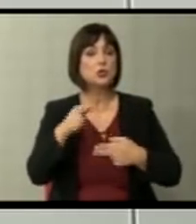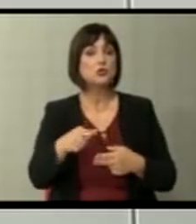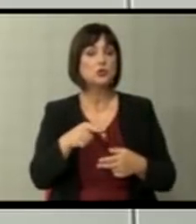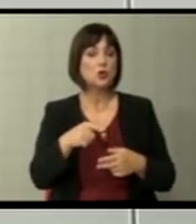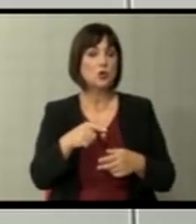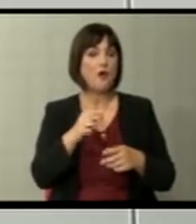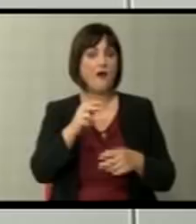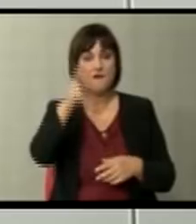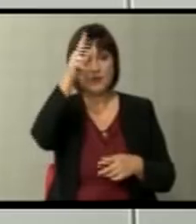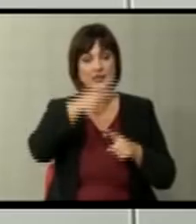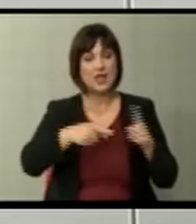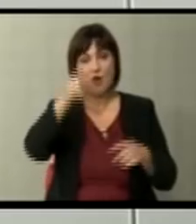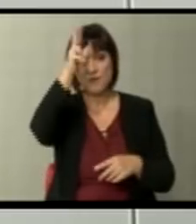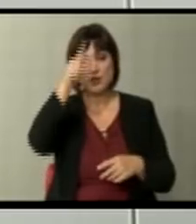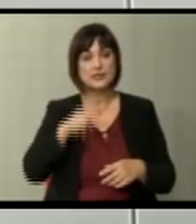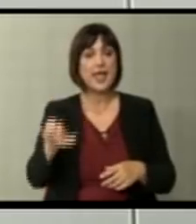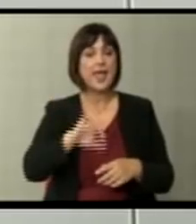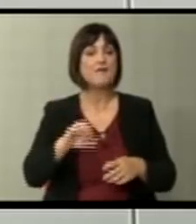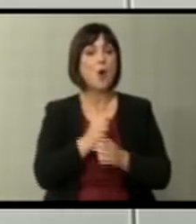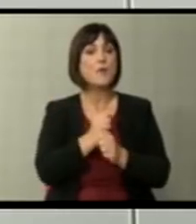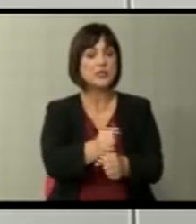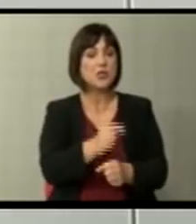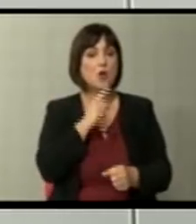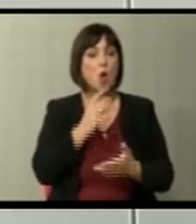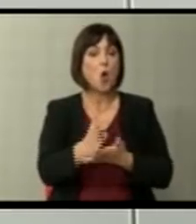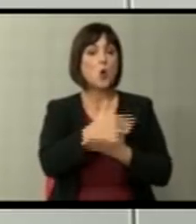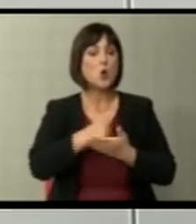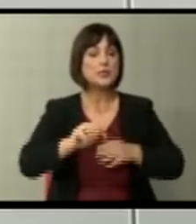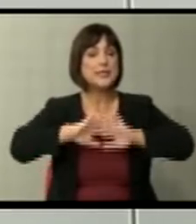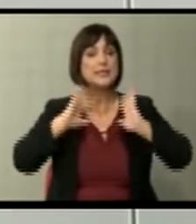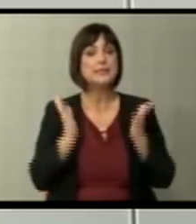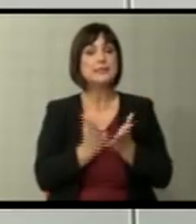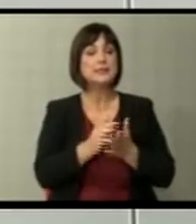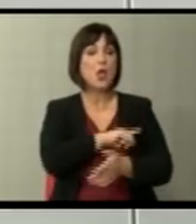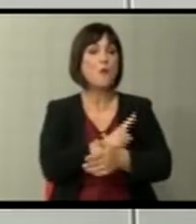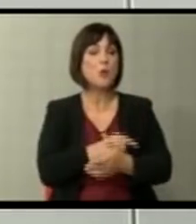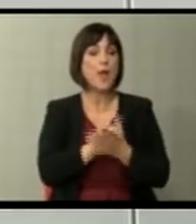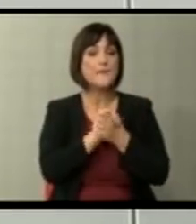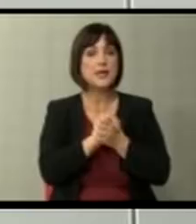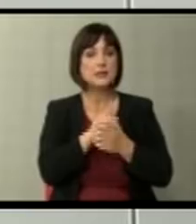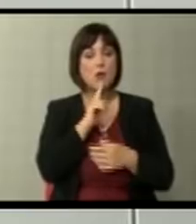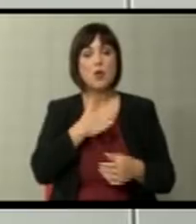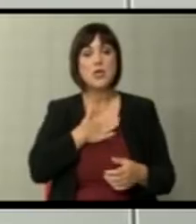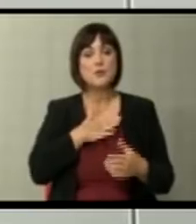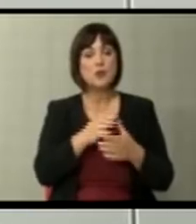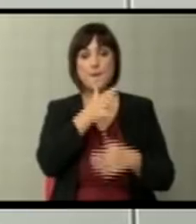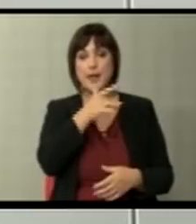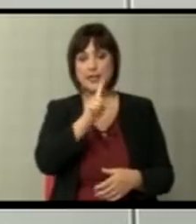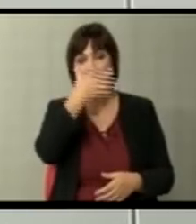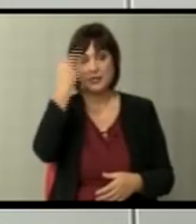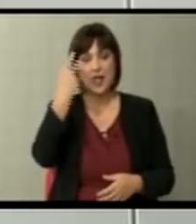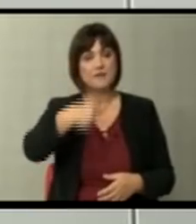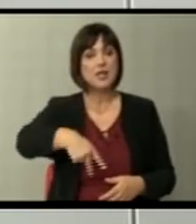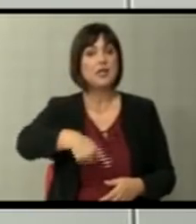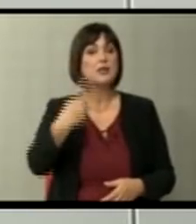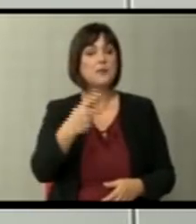французските европратеници. Користеќи ја ги сите потенцијално пријатели кој ги имаше Македонија. Да не забравиме, во 2001